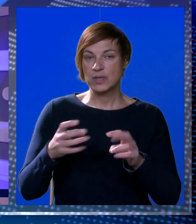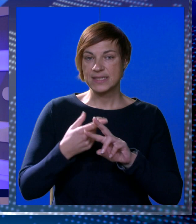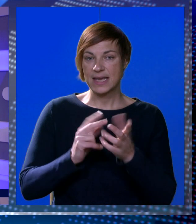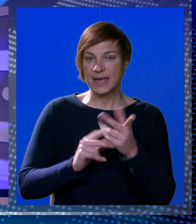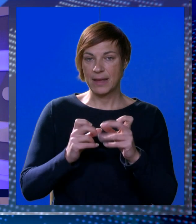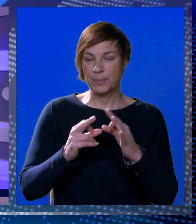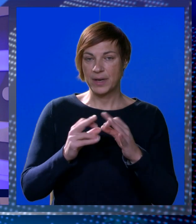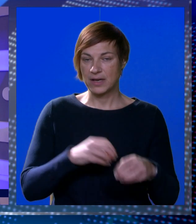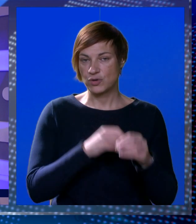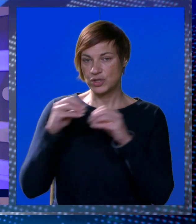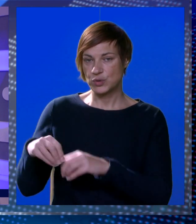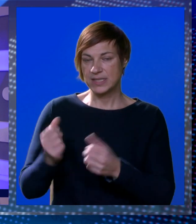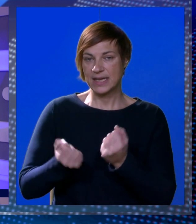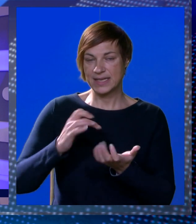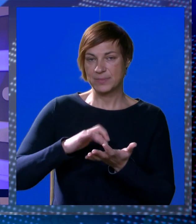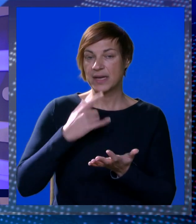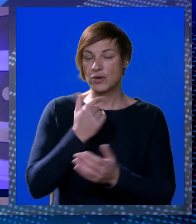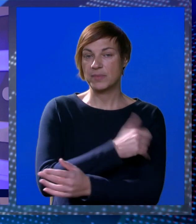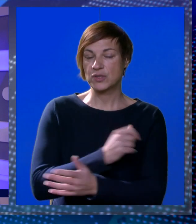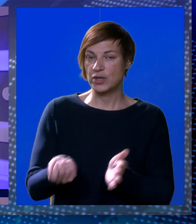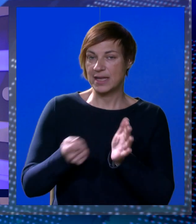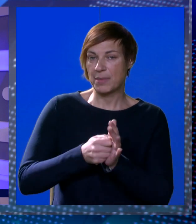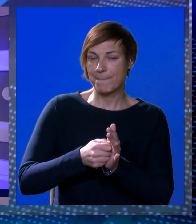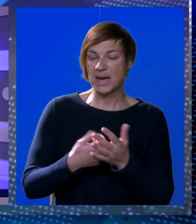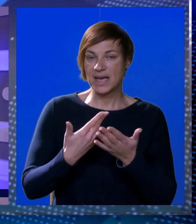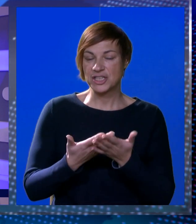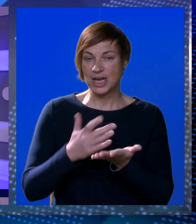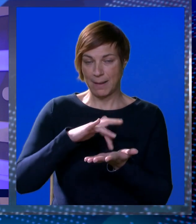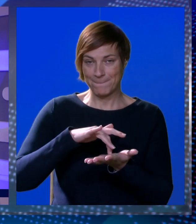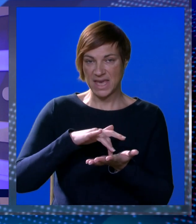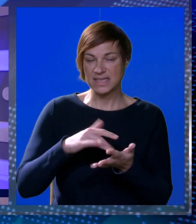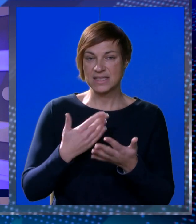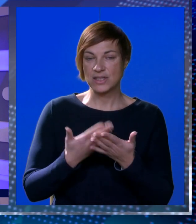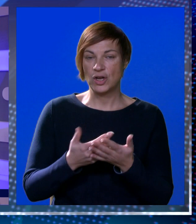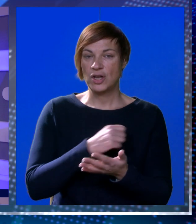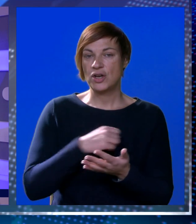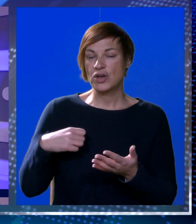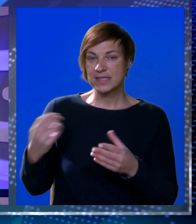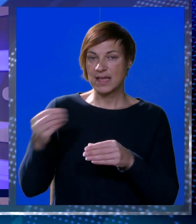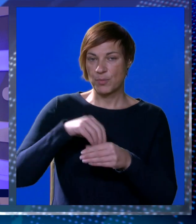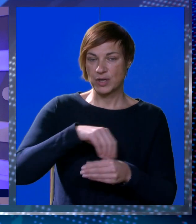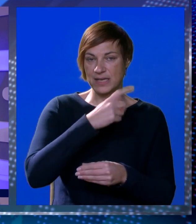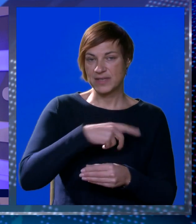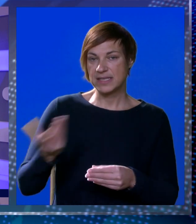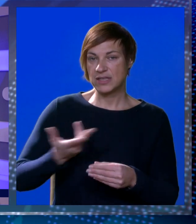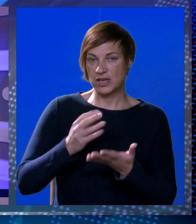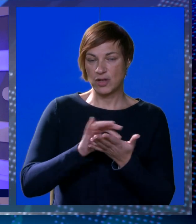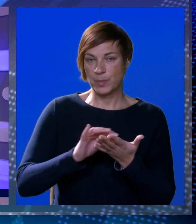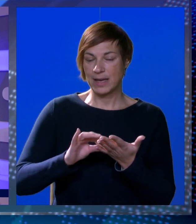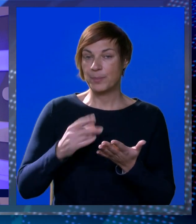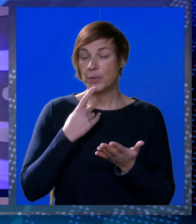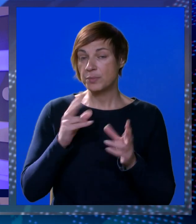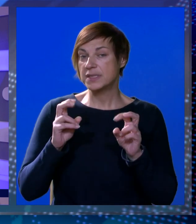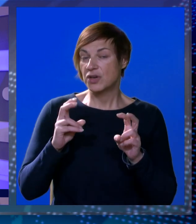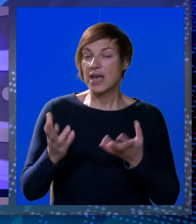ulica Andrije Hebranga koji su iseljeni s parkinga na kojem su godinama plaćali zakup parkirnog mjesta, od samog su investitora dobili